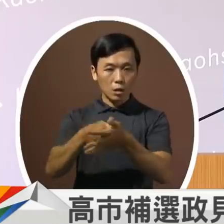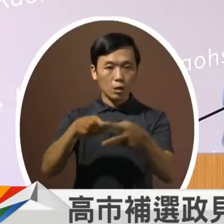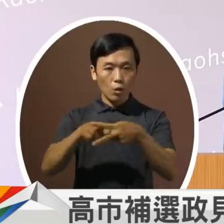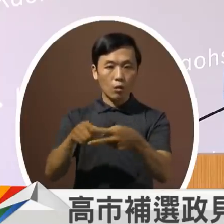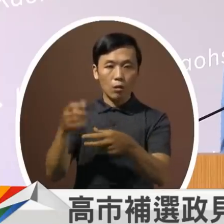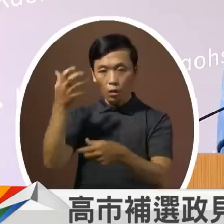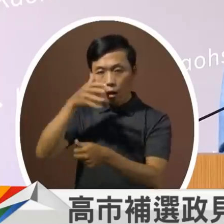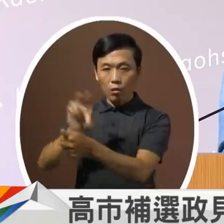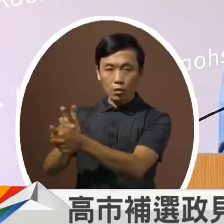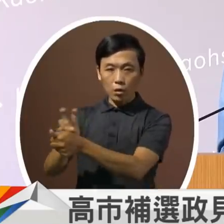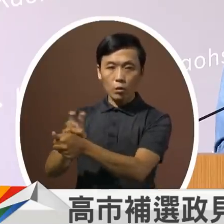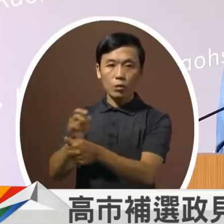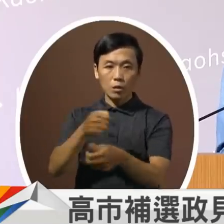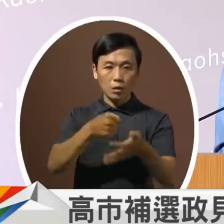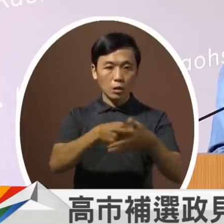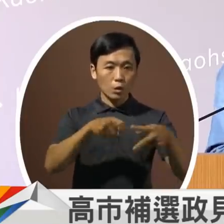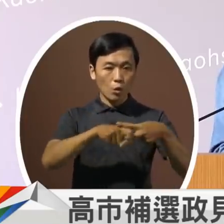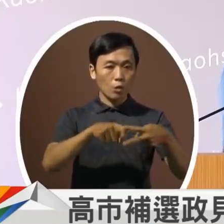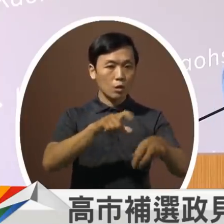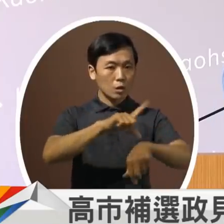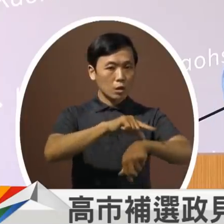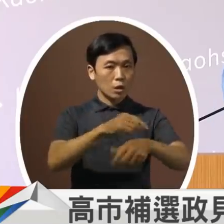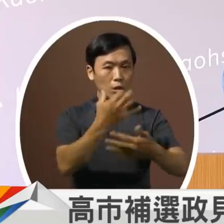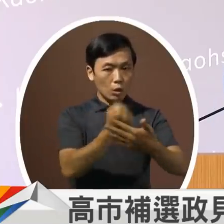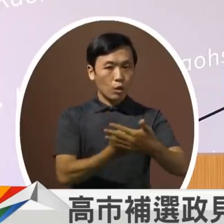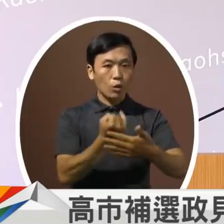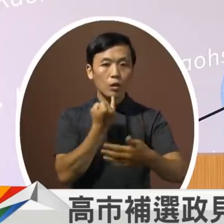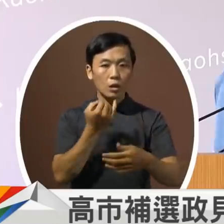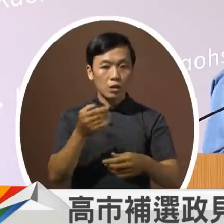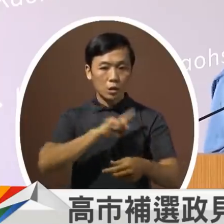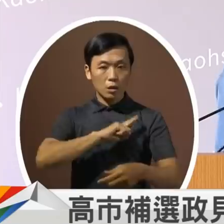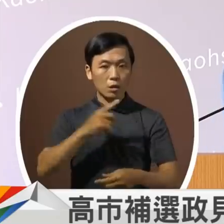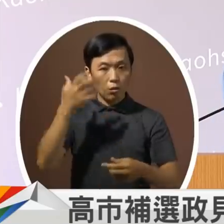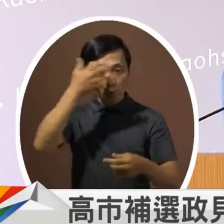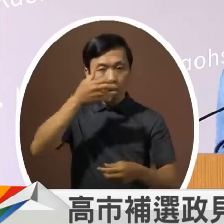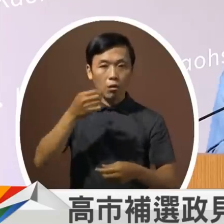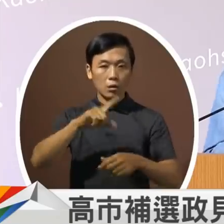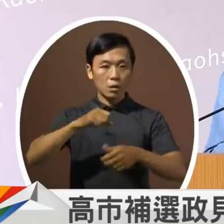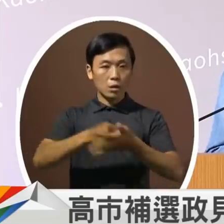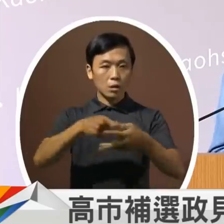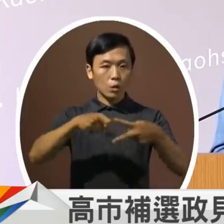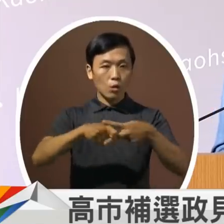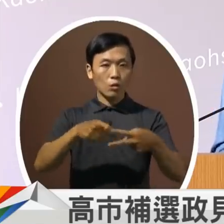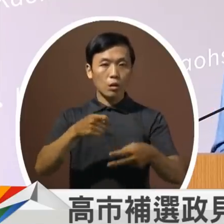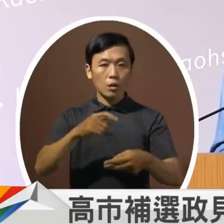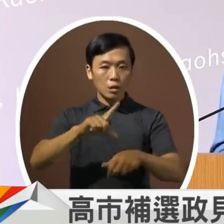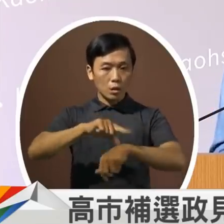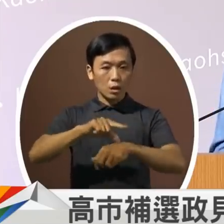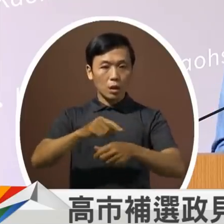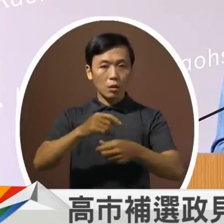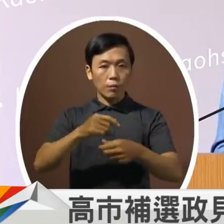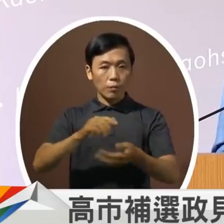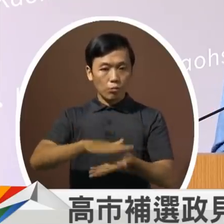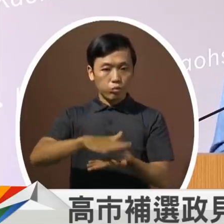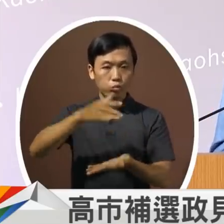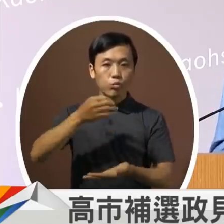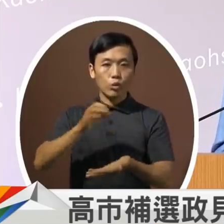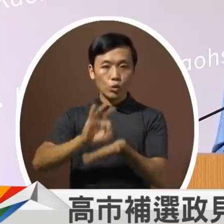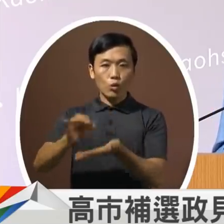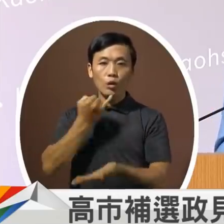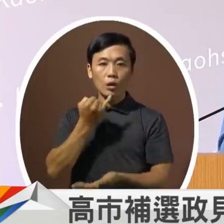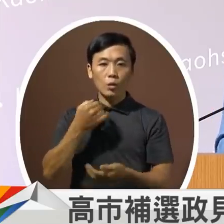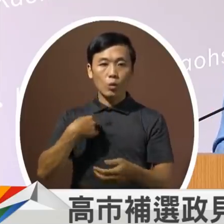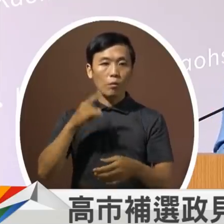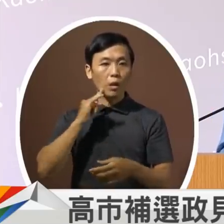他做的志工可以留下来这个时间本来换老的时候他的志工时速可以用我妈妈现在那边一个月